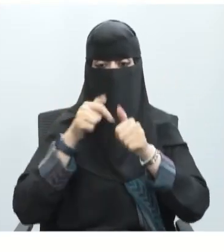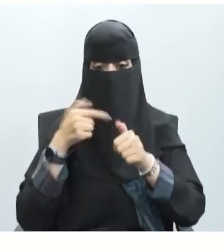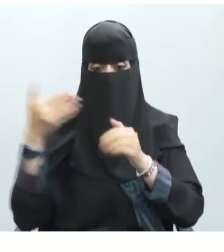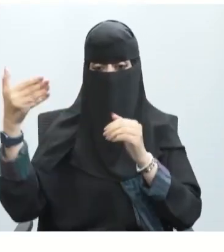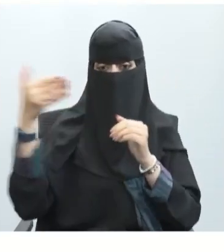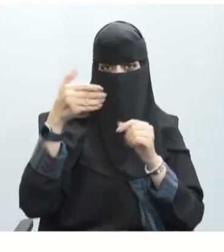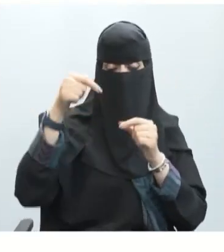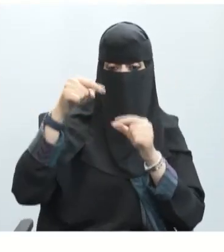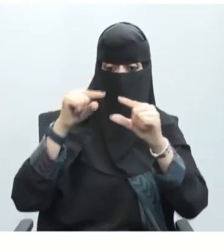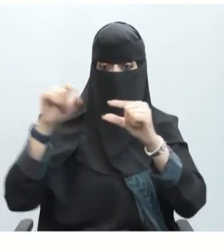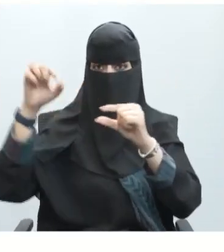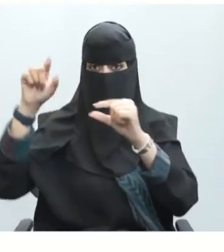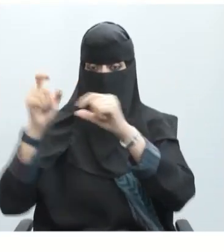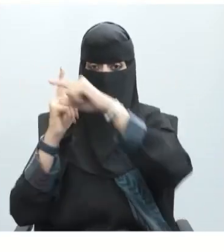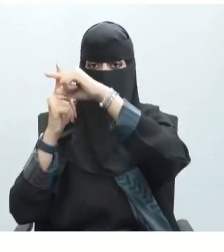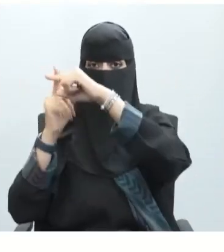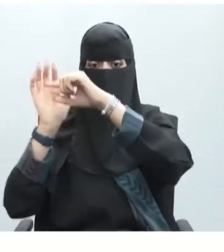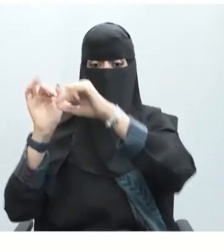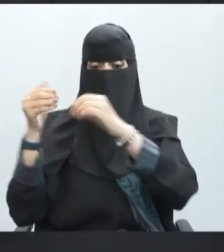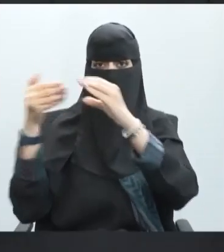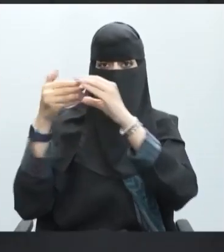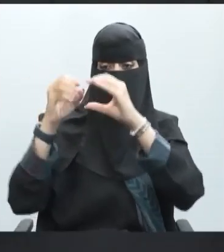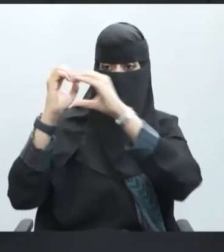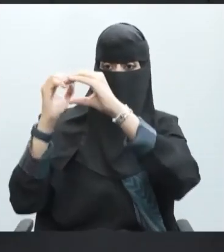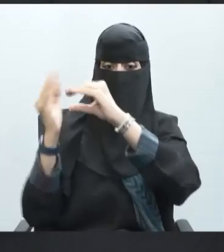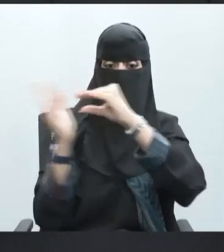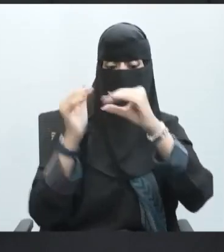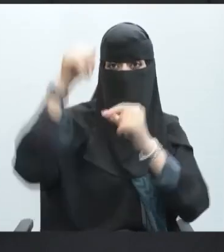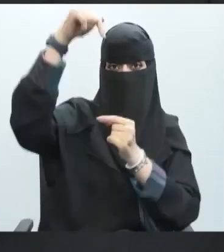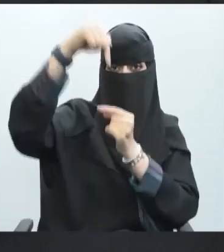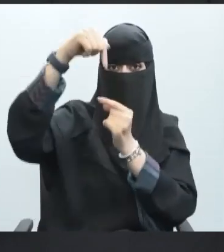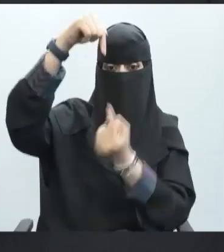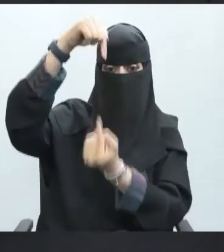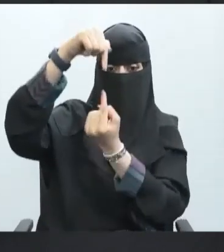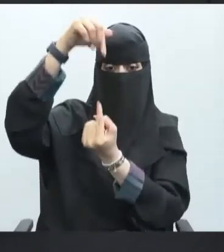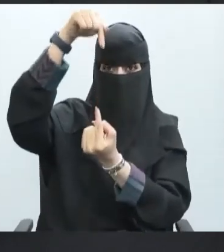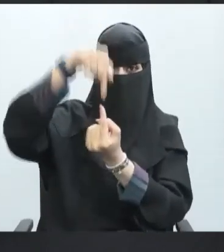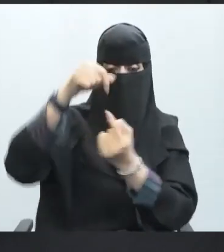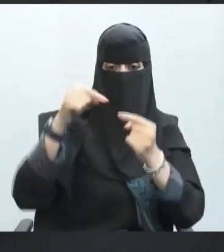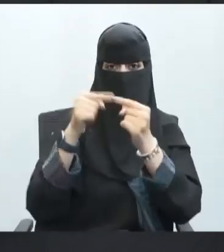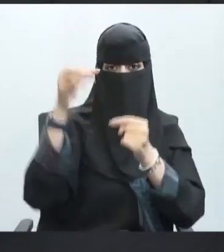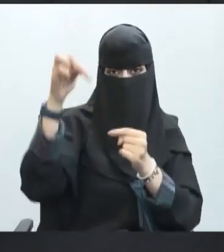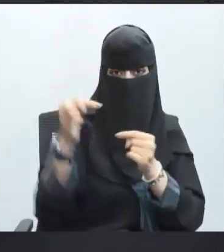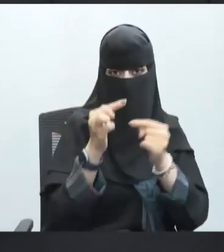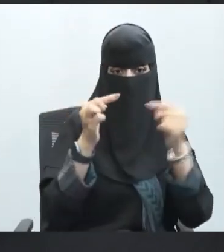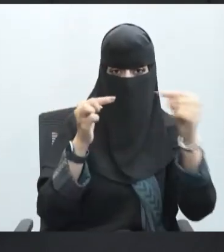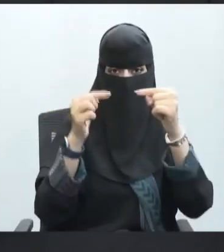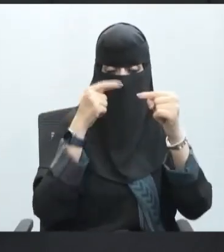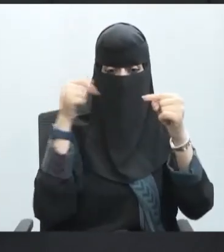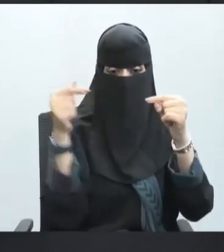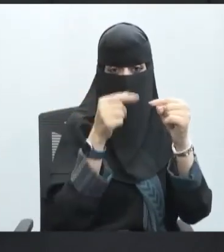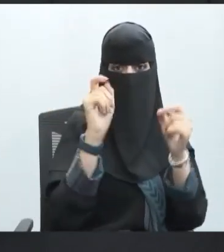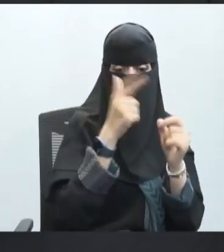دخول المحور من خلال هذا الغمض سوف تنتقل عبر هذه الاختناقات هذه العقد سرعت من هذه العملية في نقل